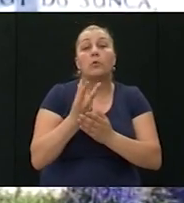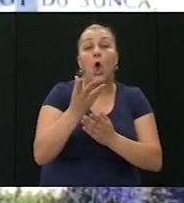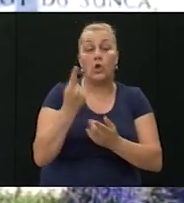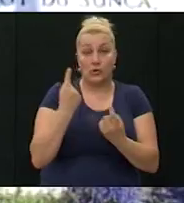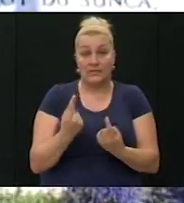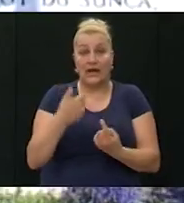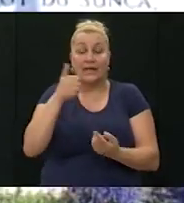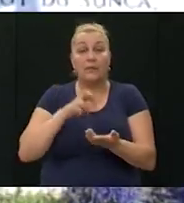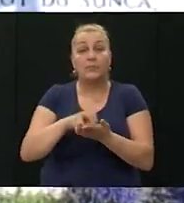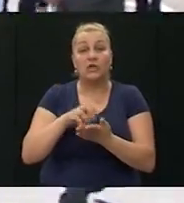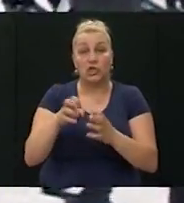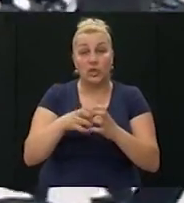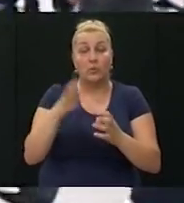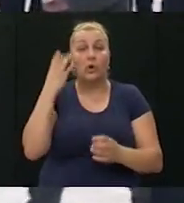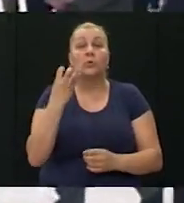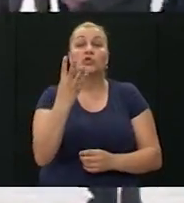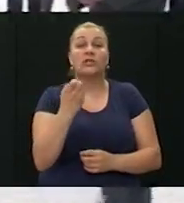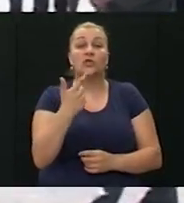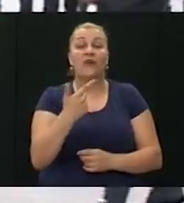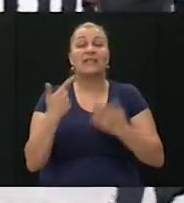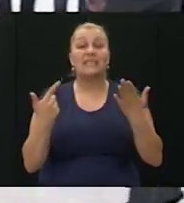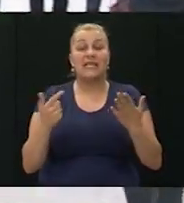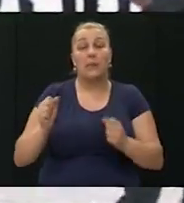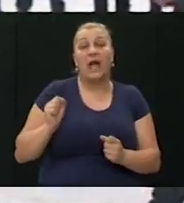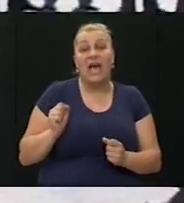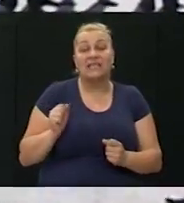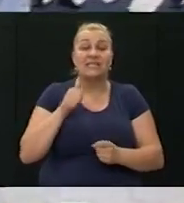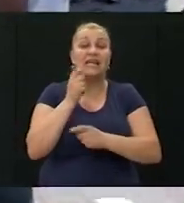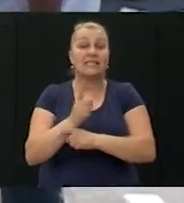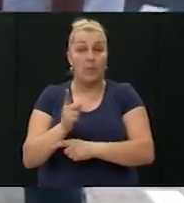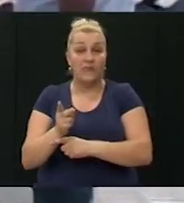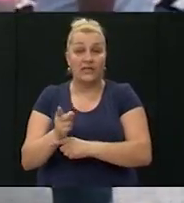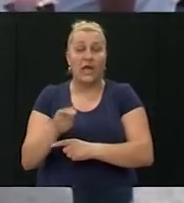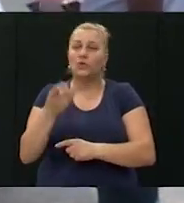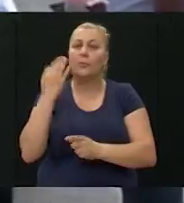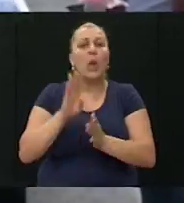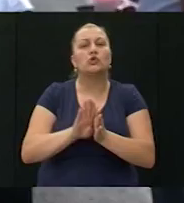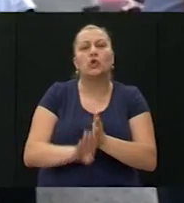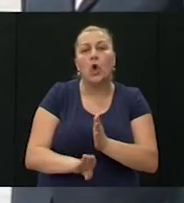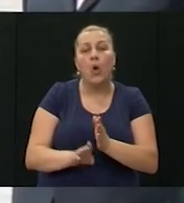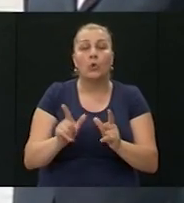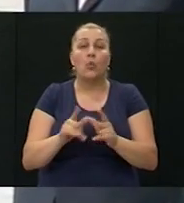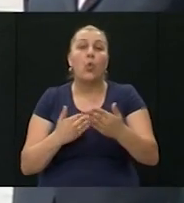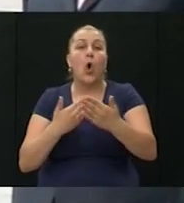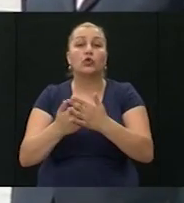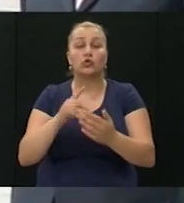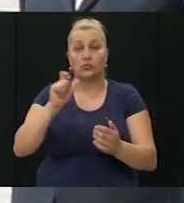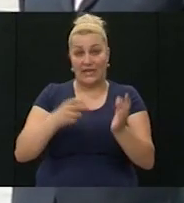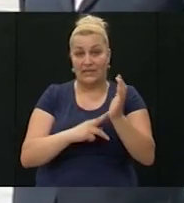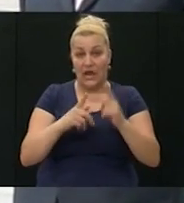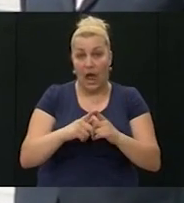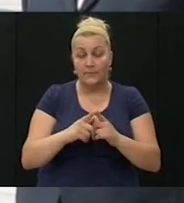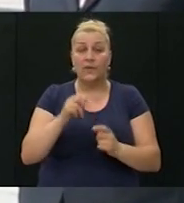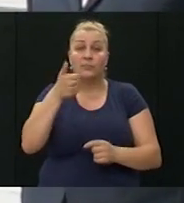stanje jedne pješačke bojne bilo je 427 gardista i zapovjednika, što je bilo vrlo skromno u odnosu na JNA. Prve